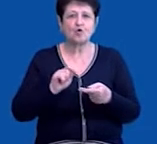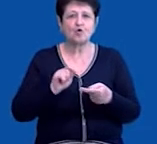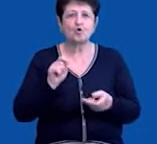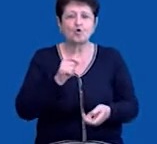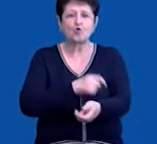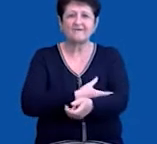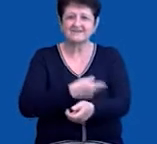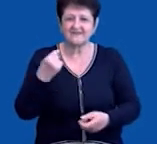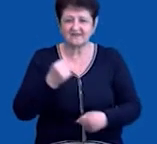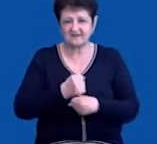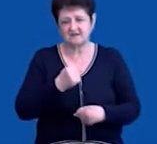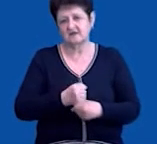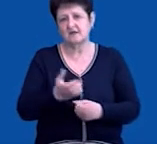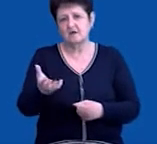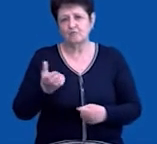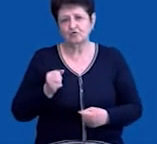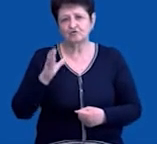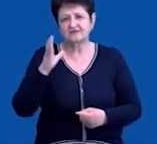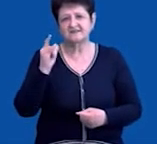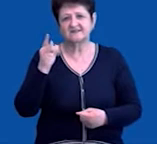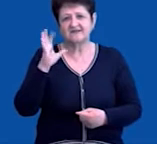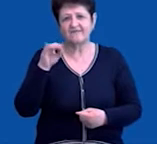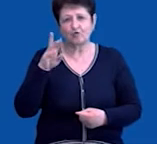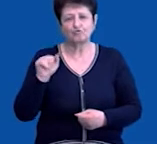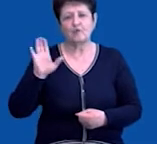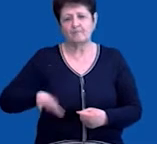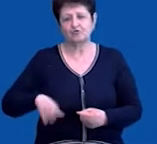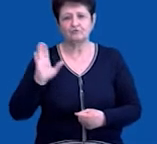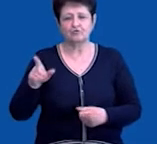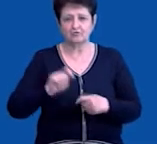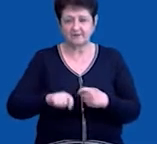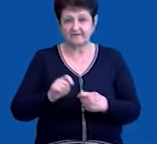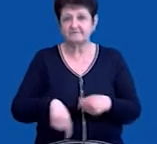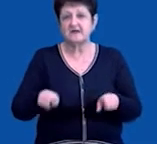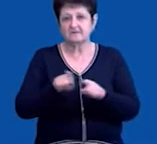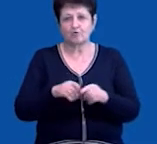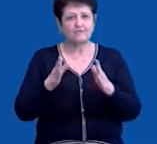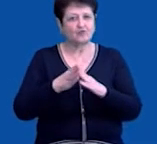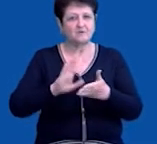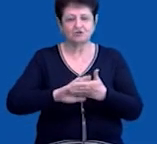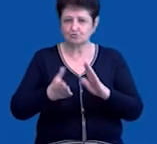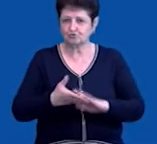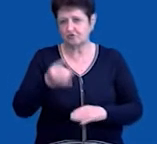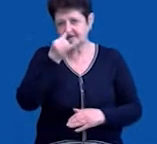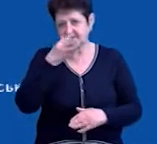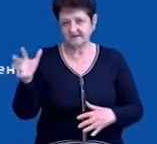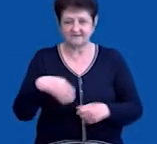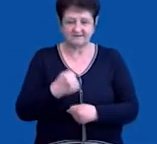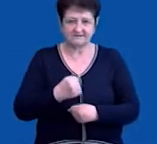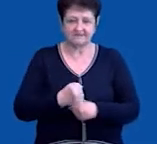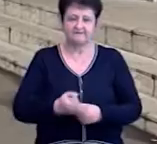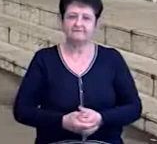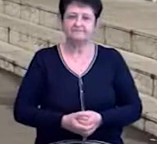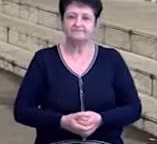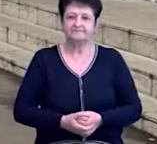її ацинтрифугувати, отримати сыворотку, а потім проводити експрес-діагностику. Таке в домашніх умовах абсолютно нереально